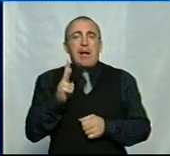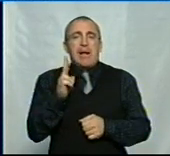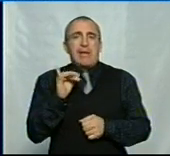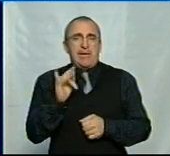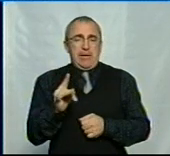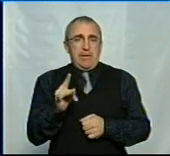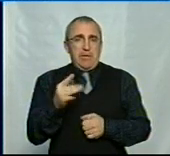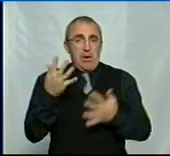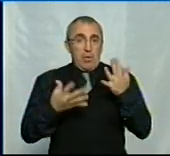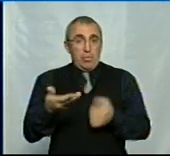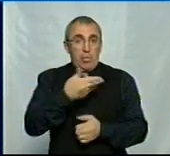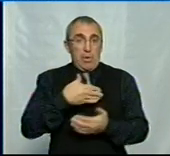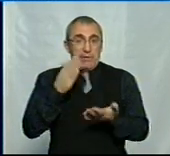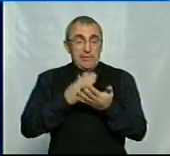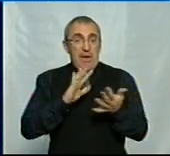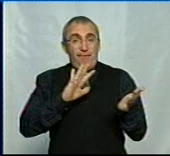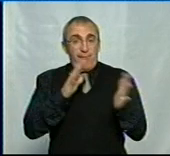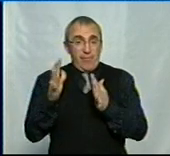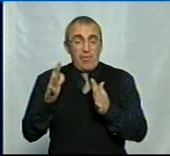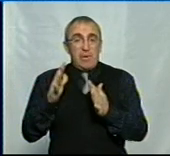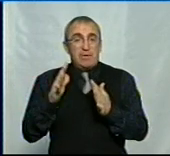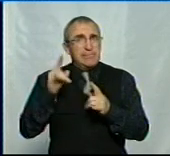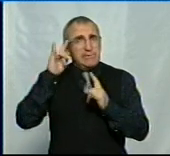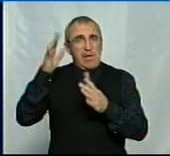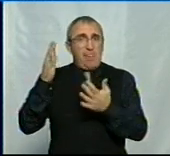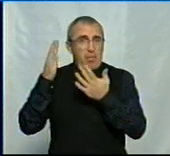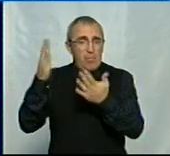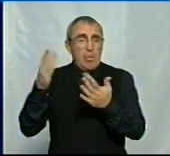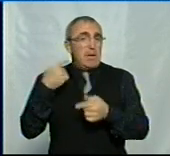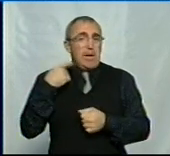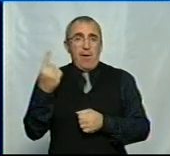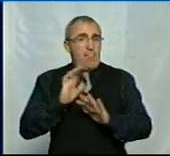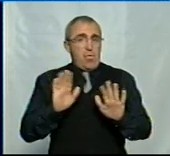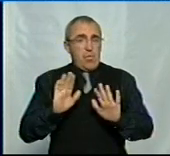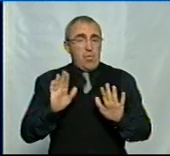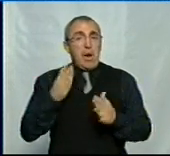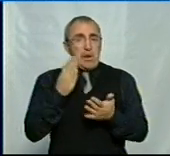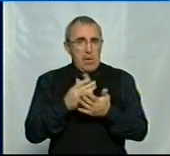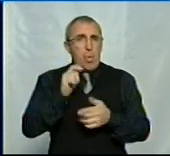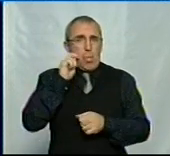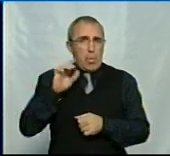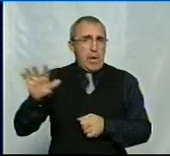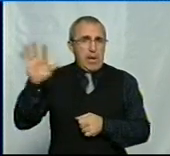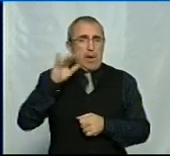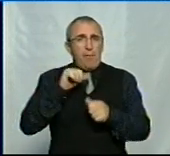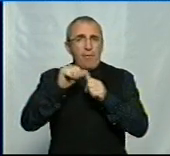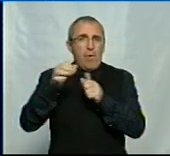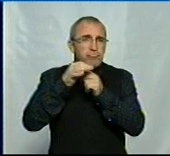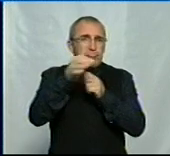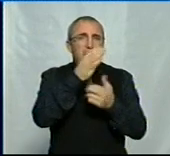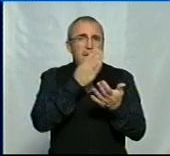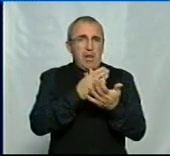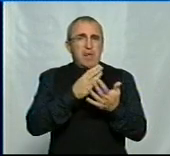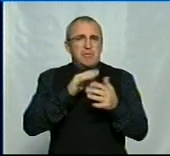чого веду, якщо в нас вже є випадки. Слава Богу, це поки що не Кіровоградська область, але вони є і в Україні, і в окремих регіонах це масові